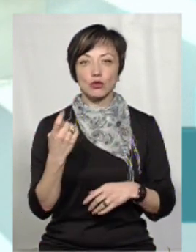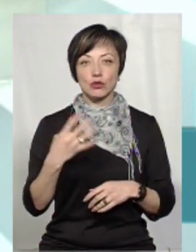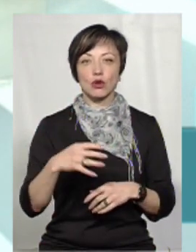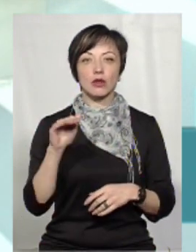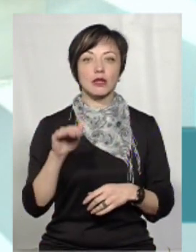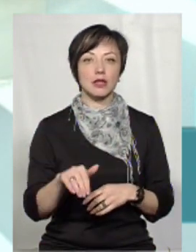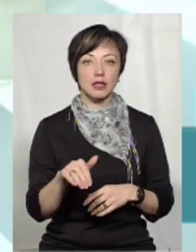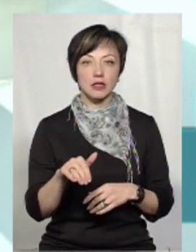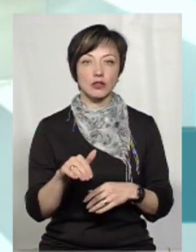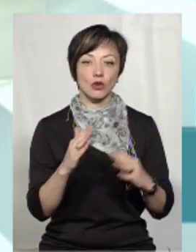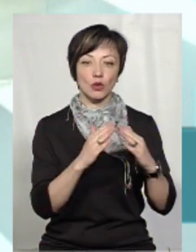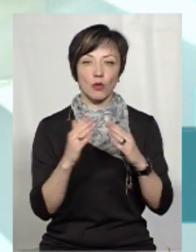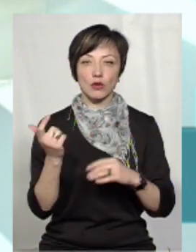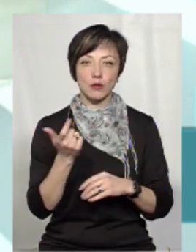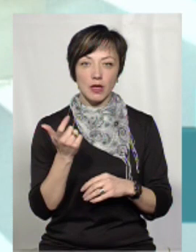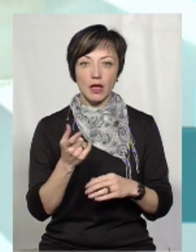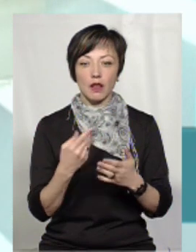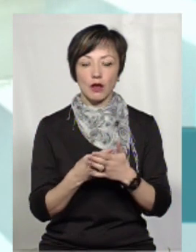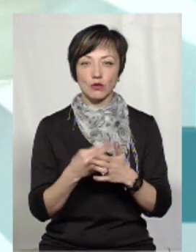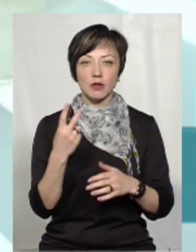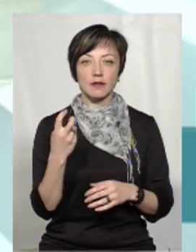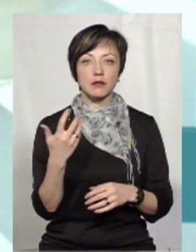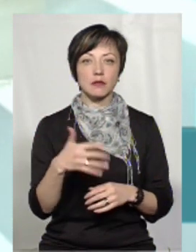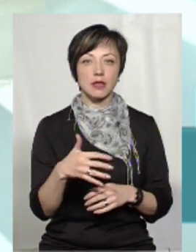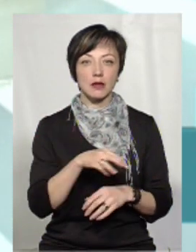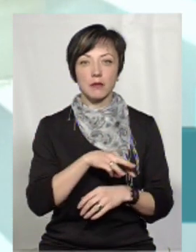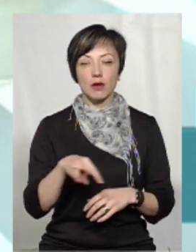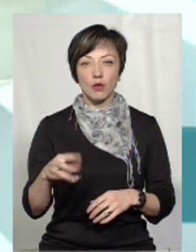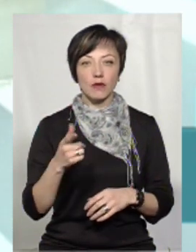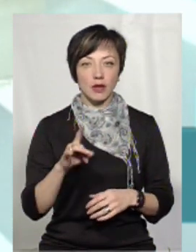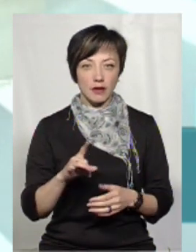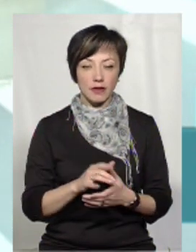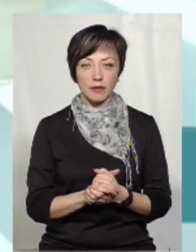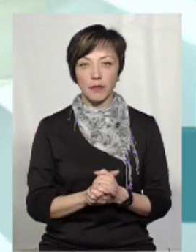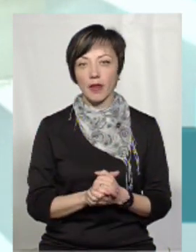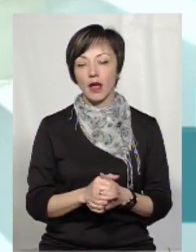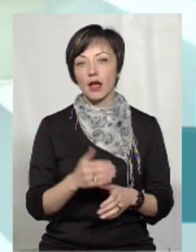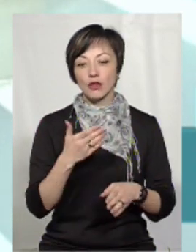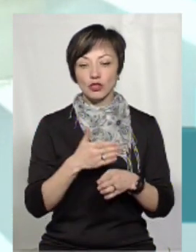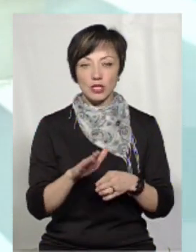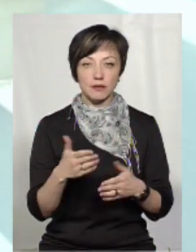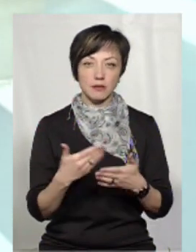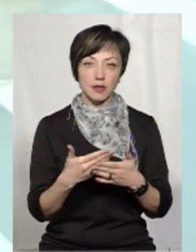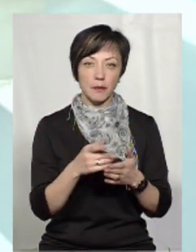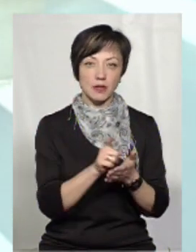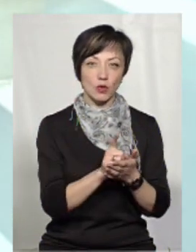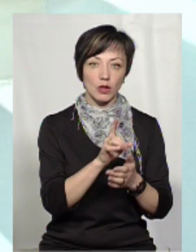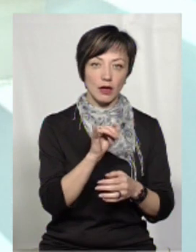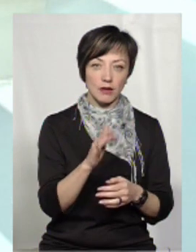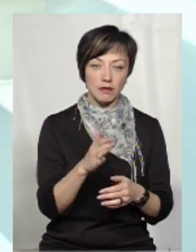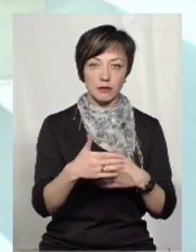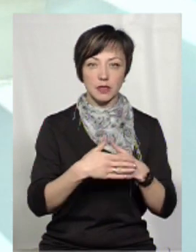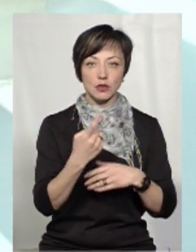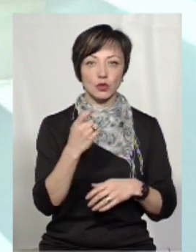тисяч домогосподарств на суму 250 мільйонів гривень. Тобто тут частка є пенсіонерів,